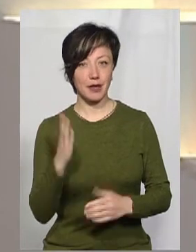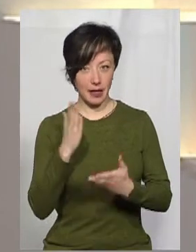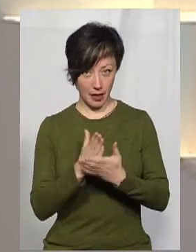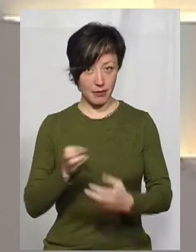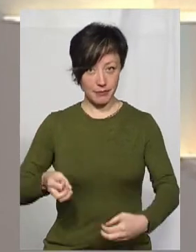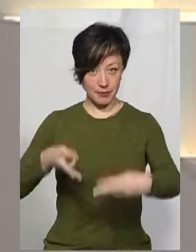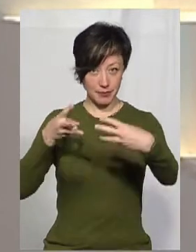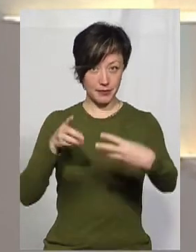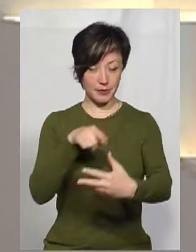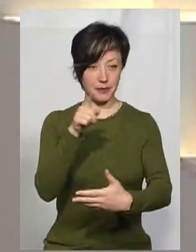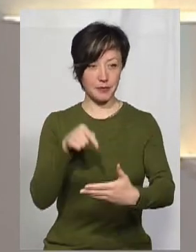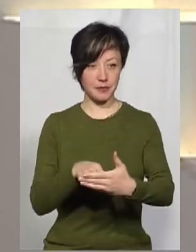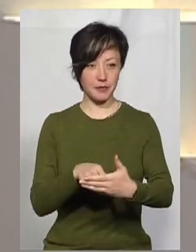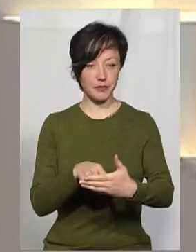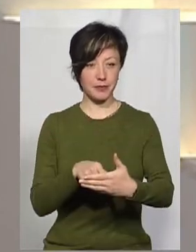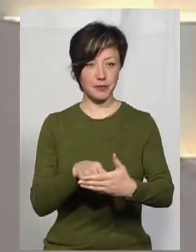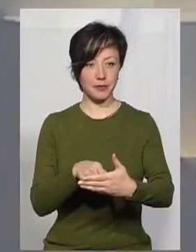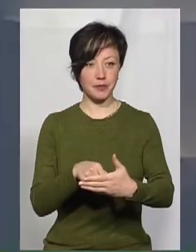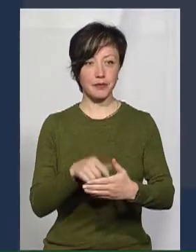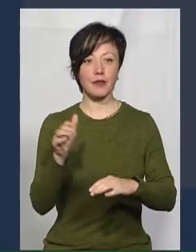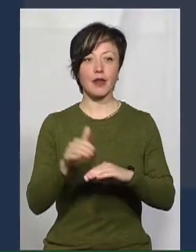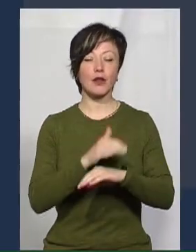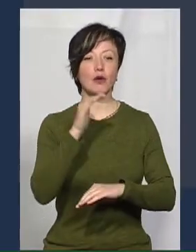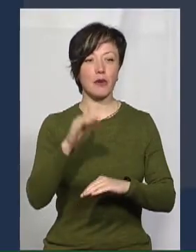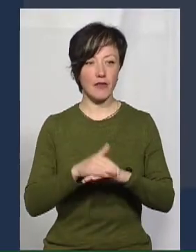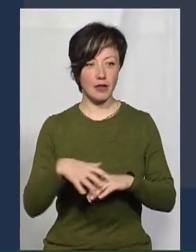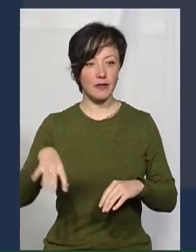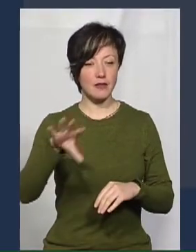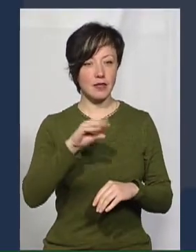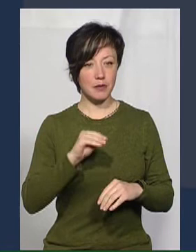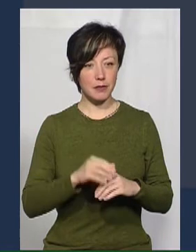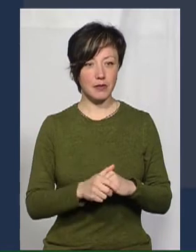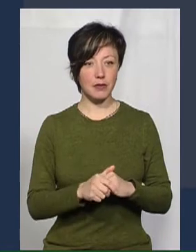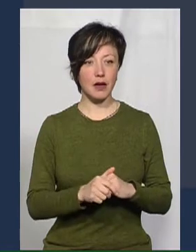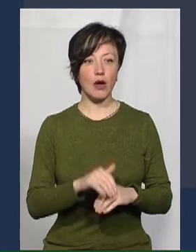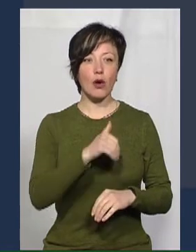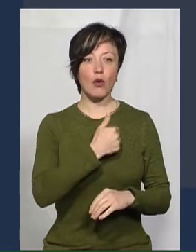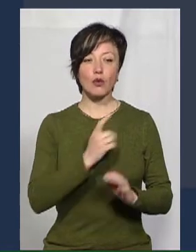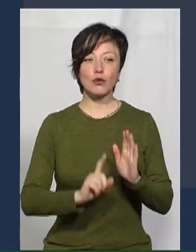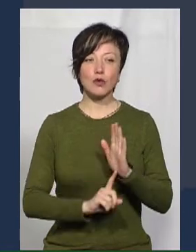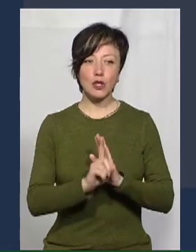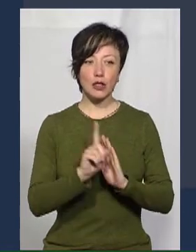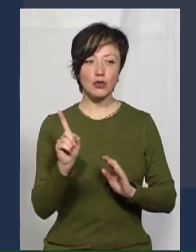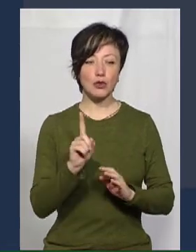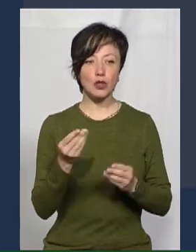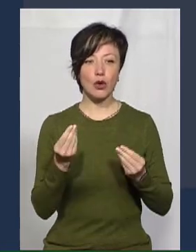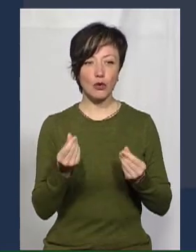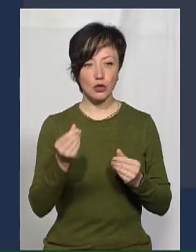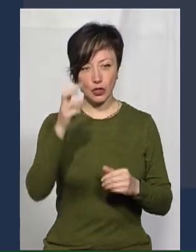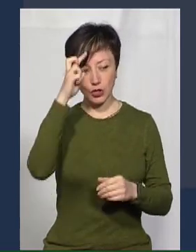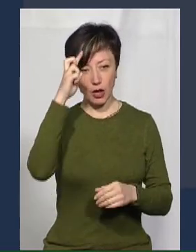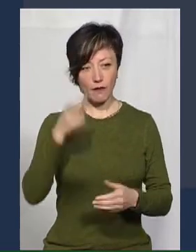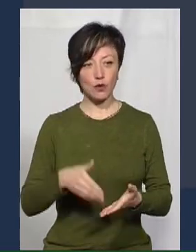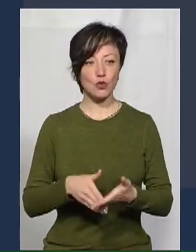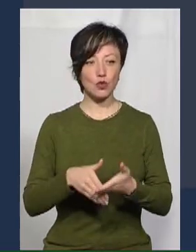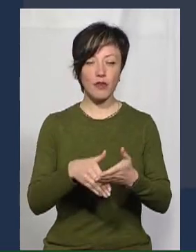зв'язку пані Ельміру? Доброго вечора всім. Я хочу почати з того, що за кошти державної